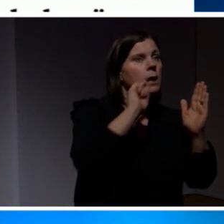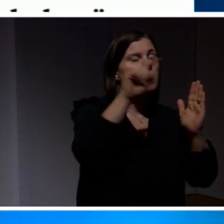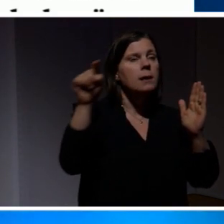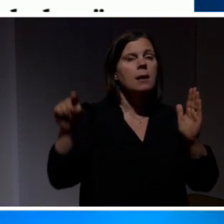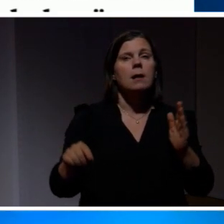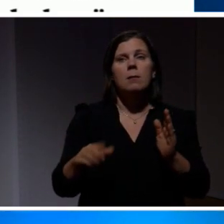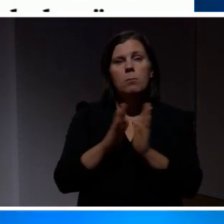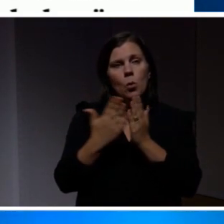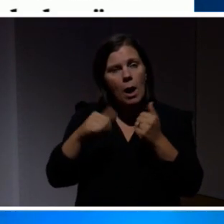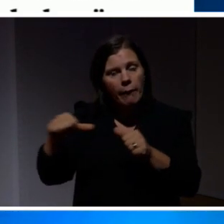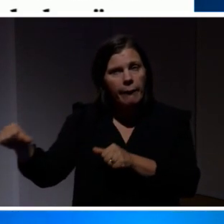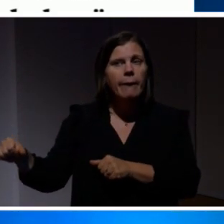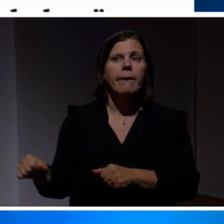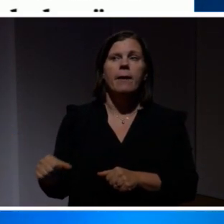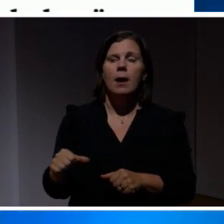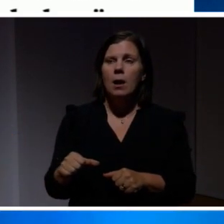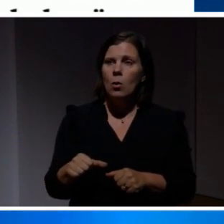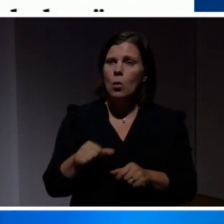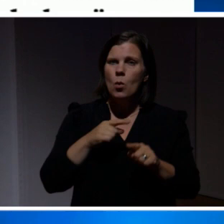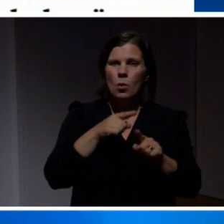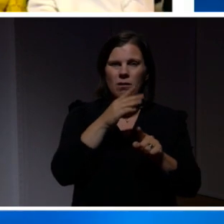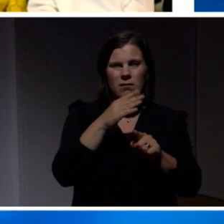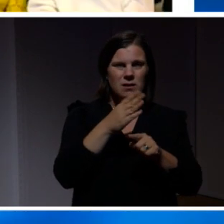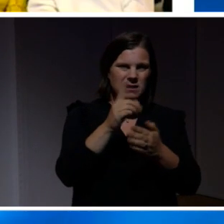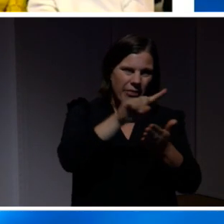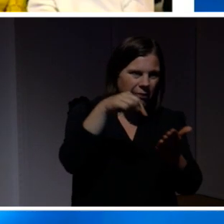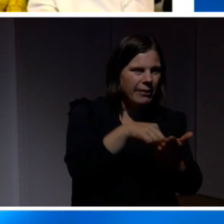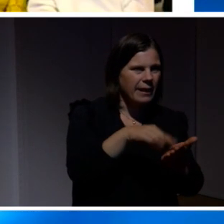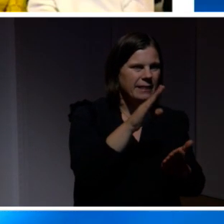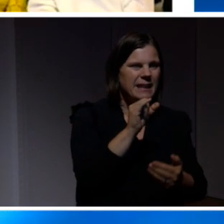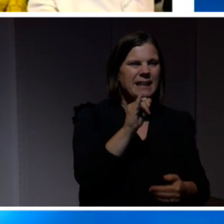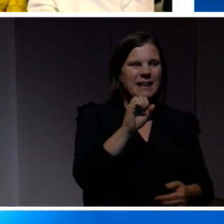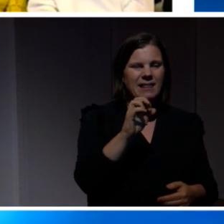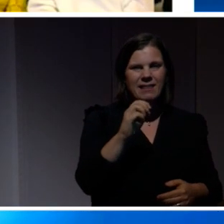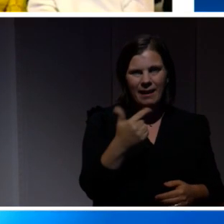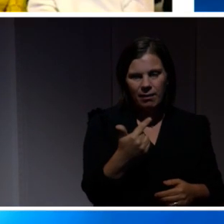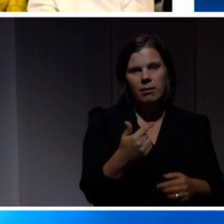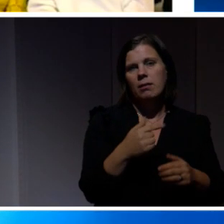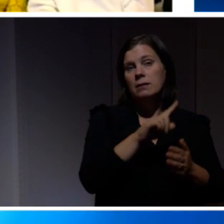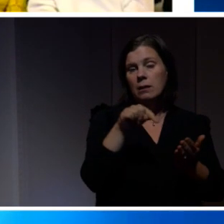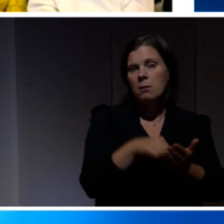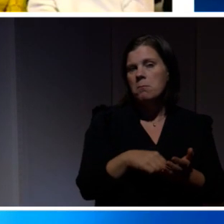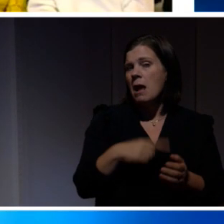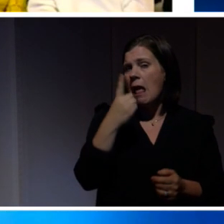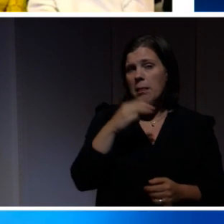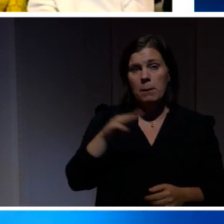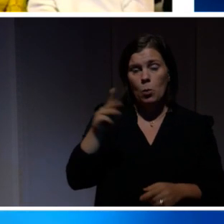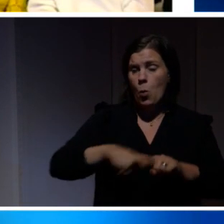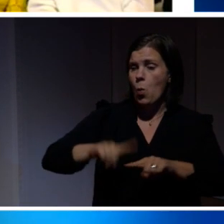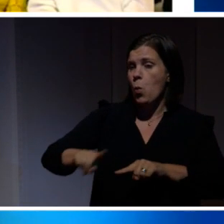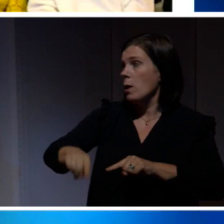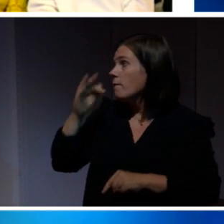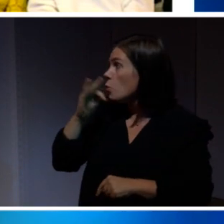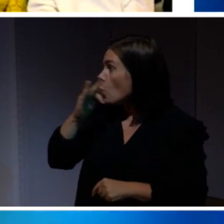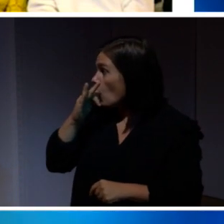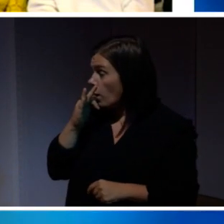bokhandlar och en del digidelcenter. Och fått något överdrivet med ungefär en miljon frågor från den